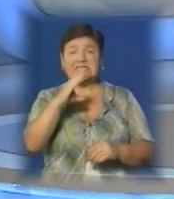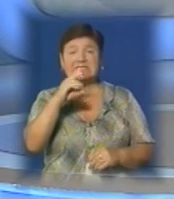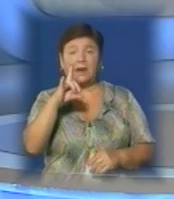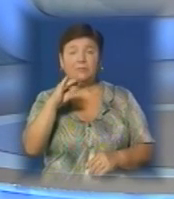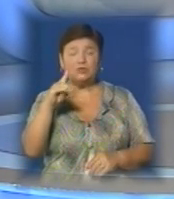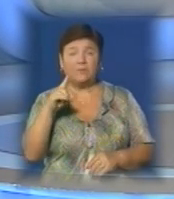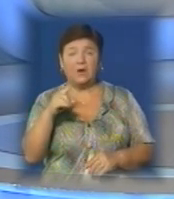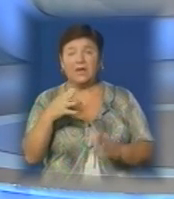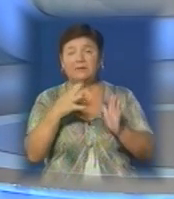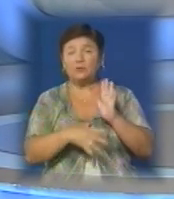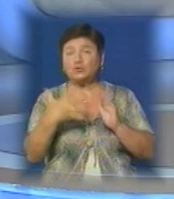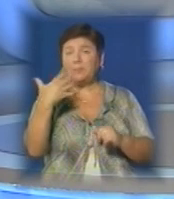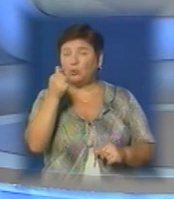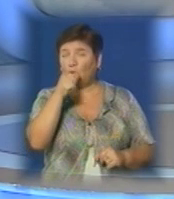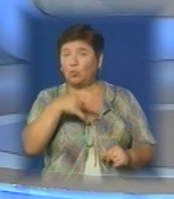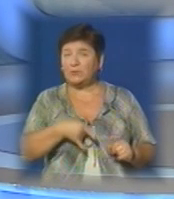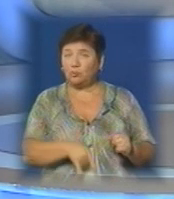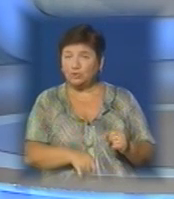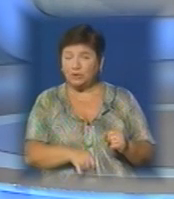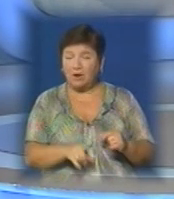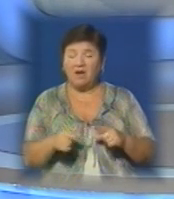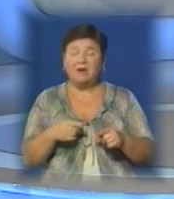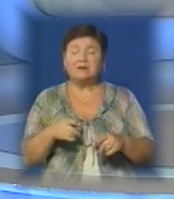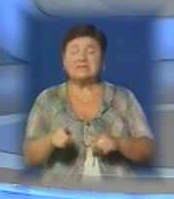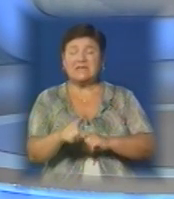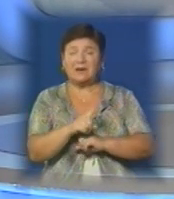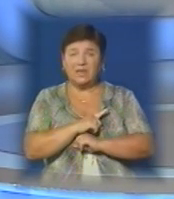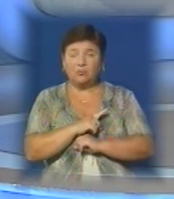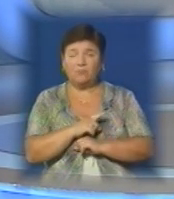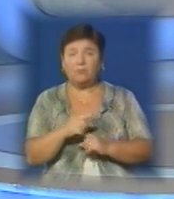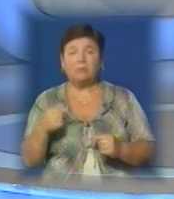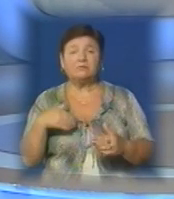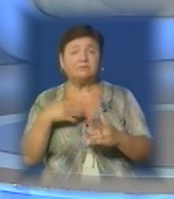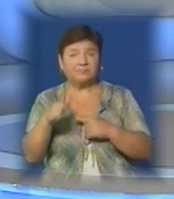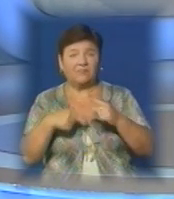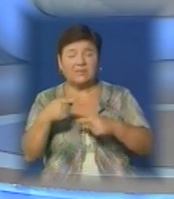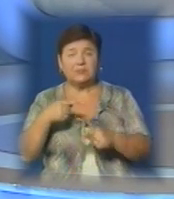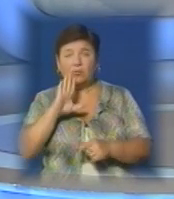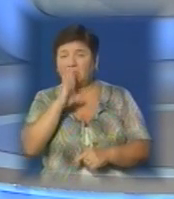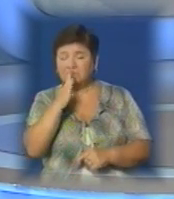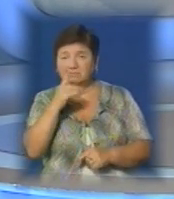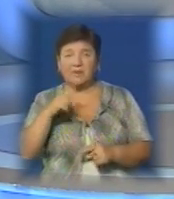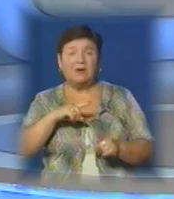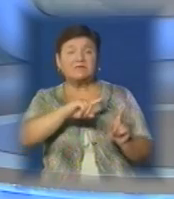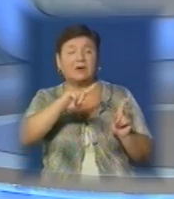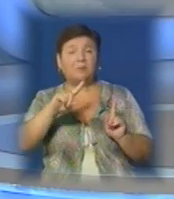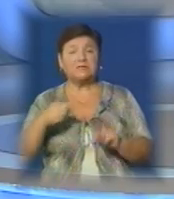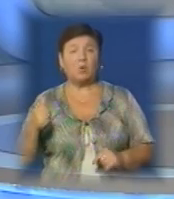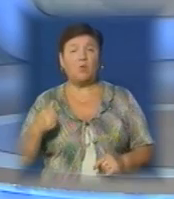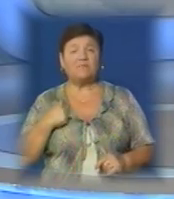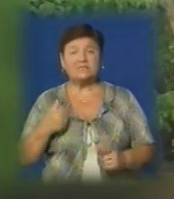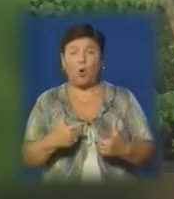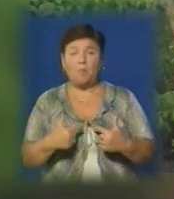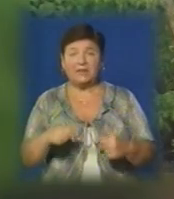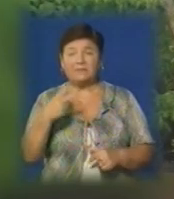Юнак 1995 року народження загинув наслідок обстрілу зі сторони противника. Як повідомляють у Закарпатському власному військоматі,